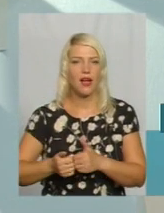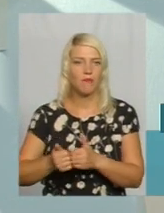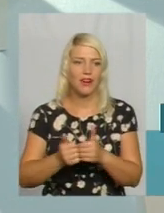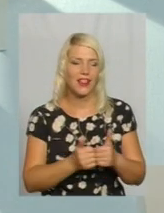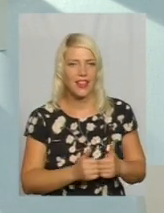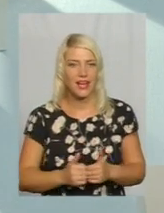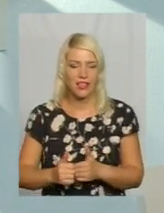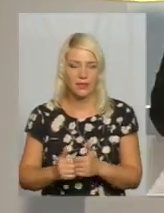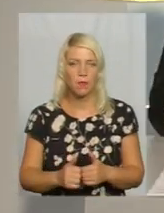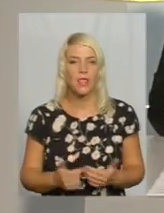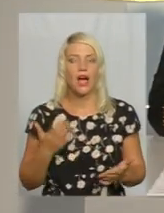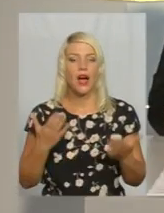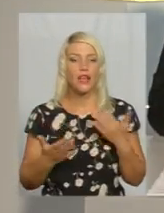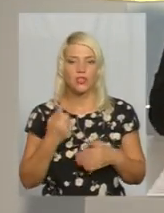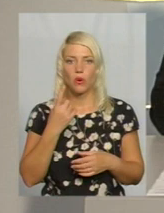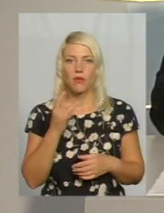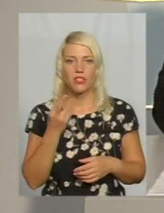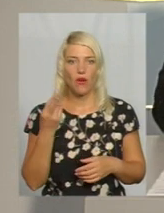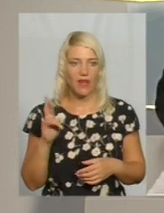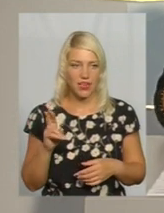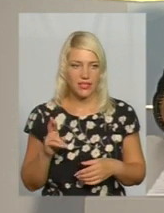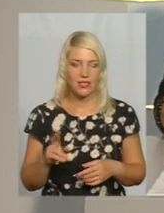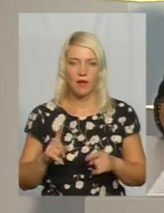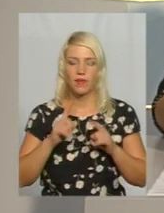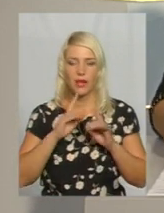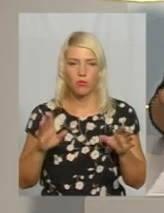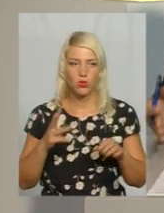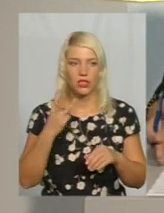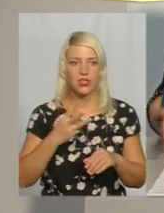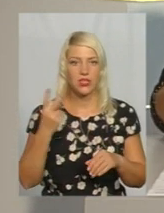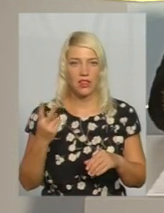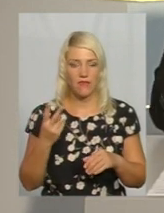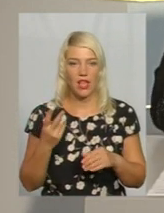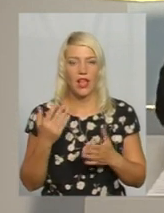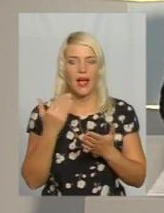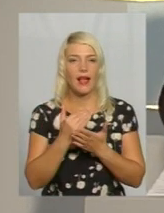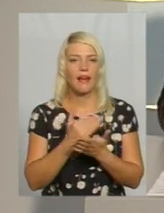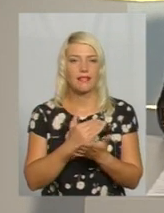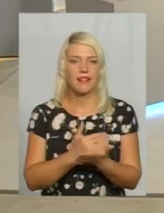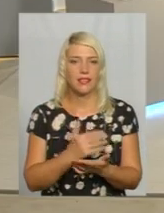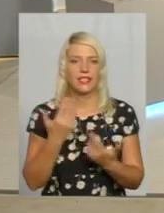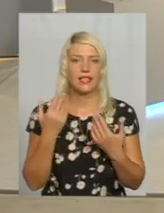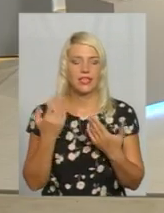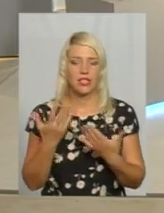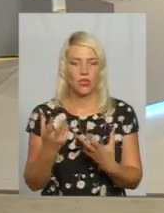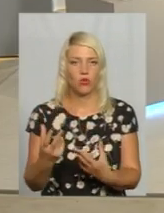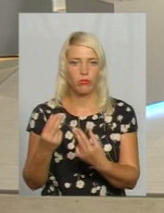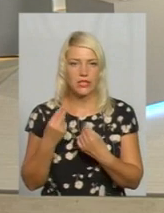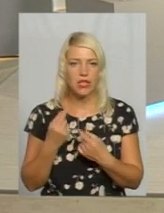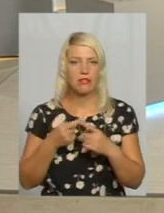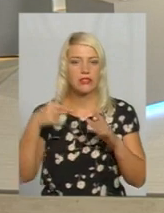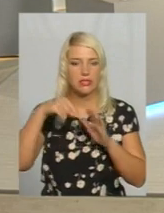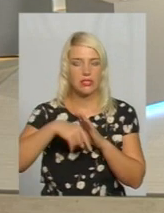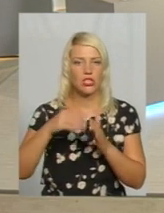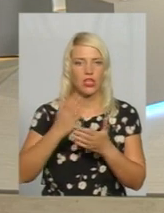А якщо 1 вересня в людини не буде 32 канали обіцяних, які мають бути, значить, є проблема